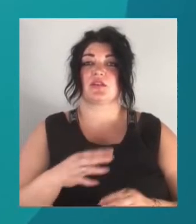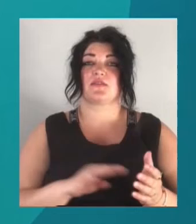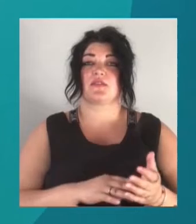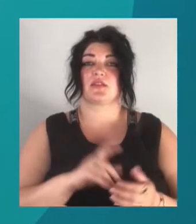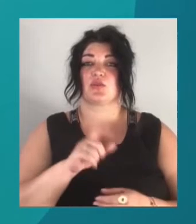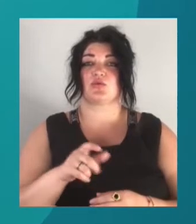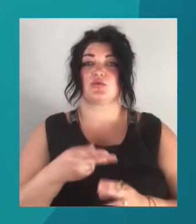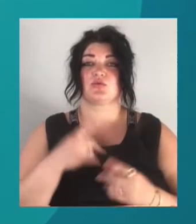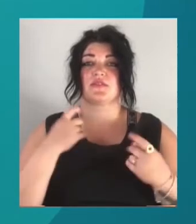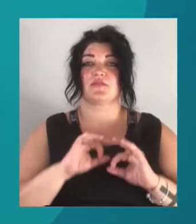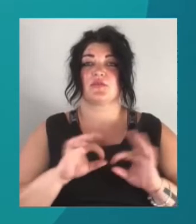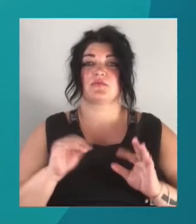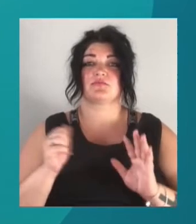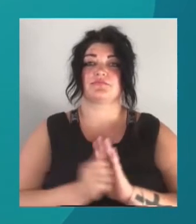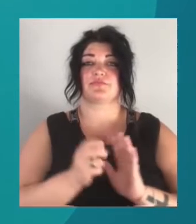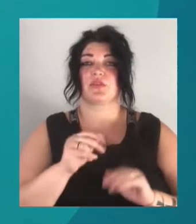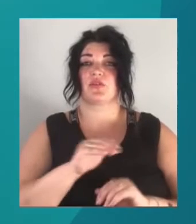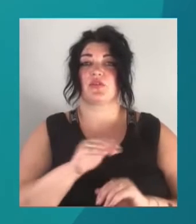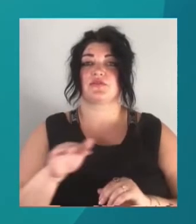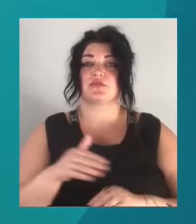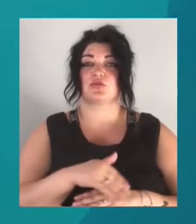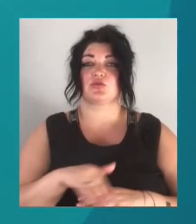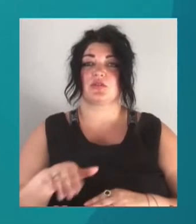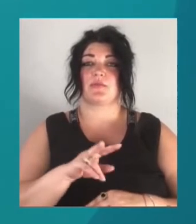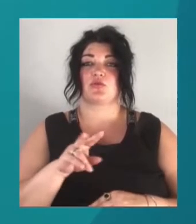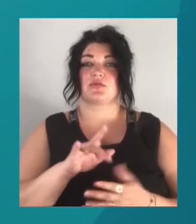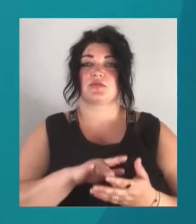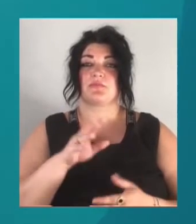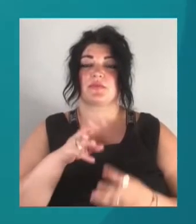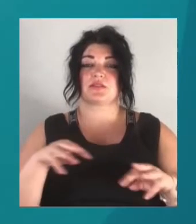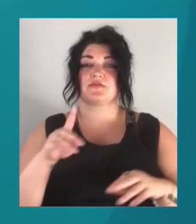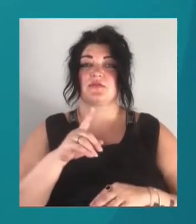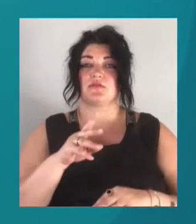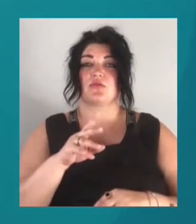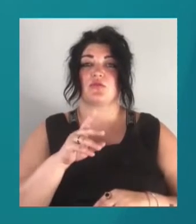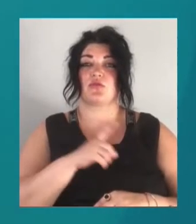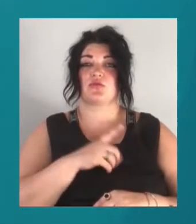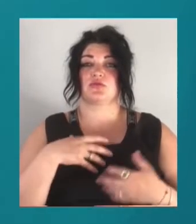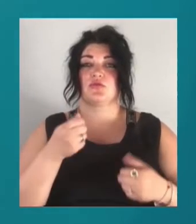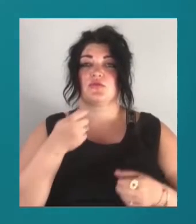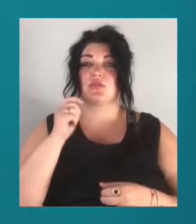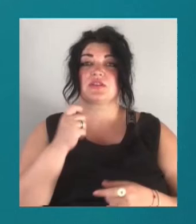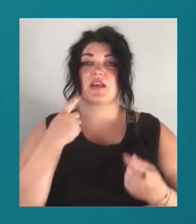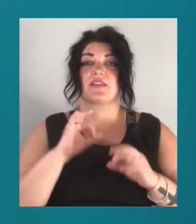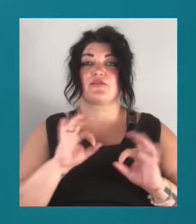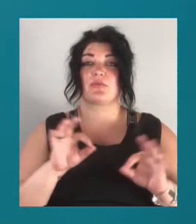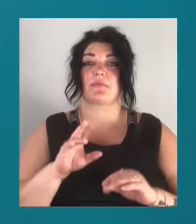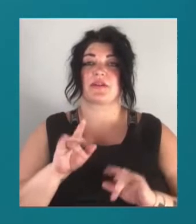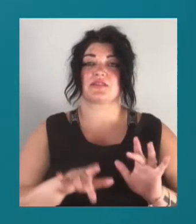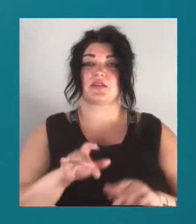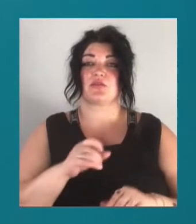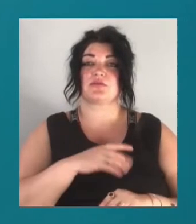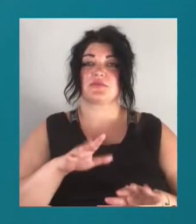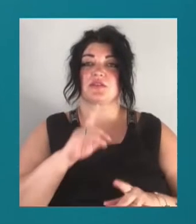Цю інформацію розмістили на офіційній сторінці Лабораторного центру Міністерства охорони здоров'я України. За інформацією прес-секретарки Одеської міськради